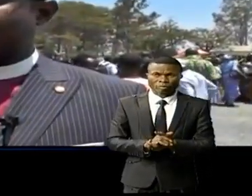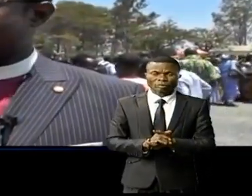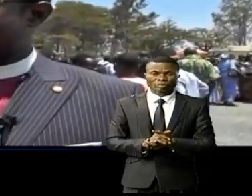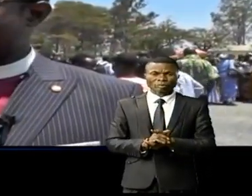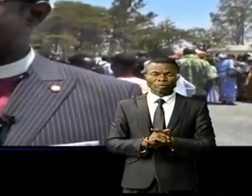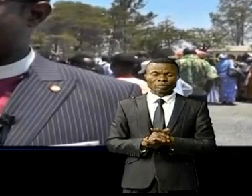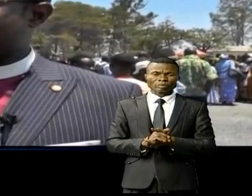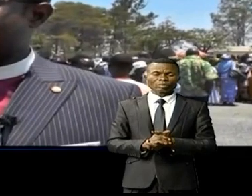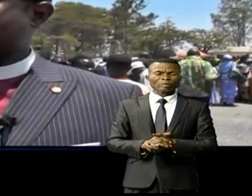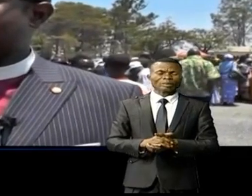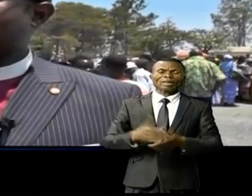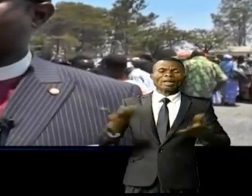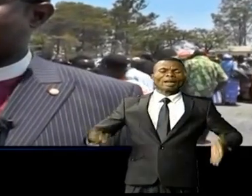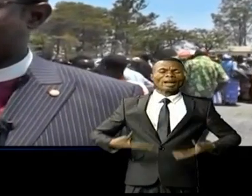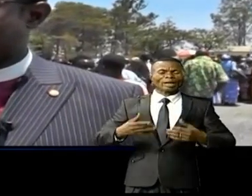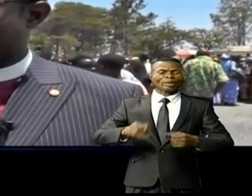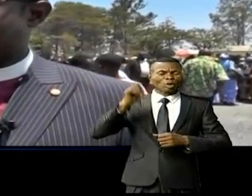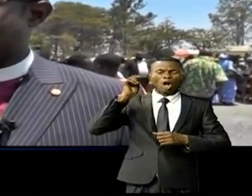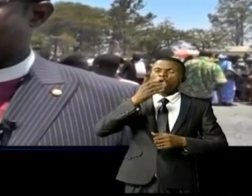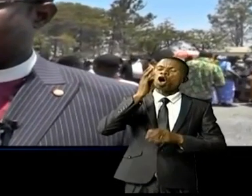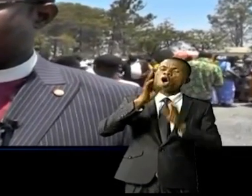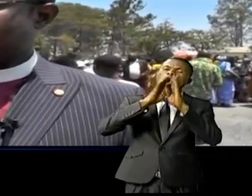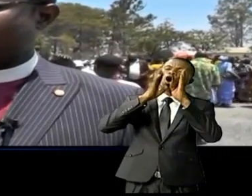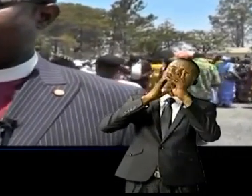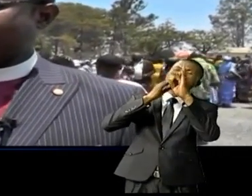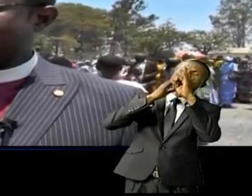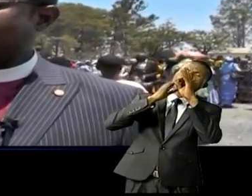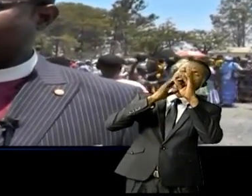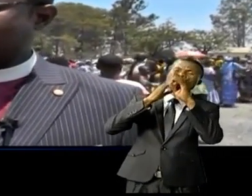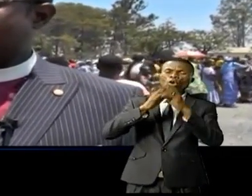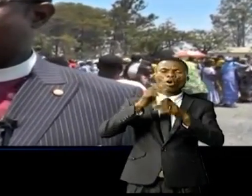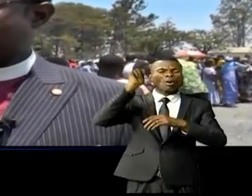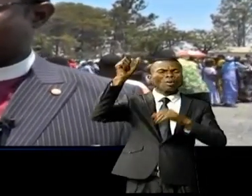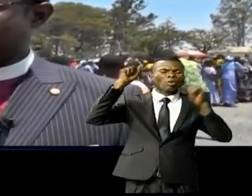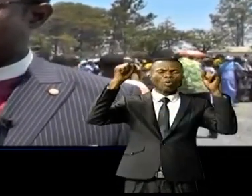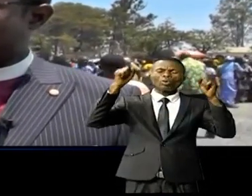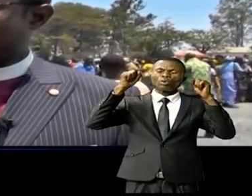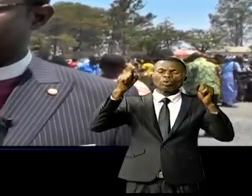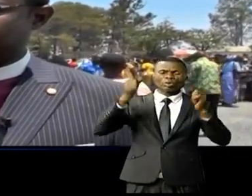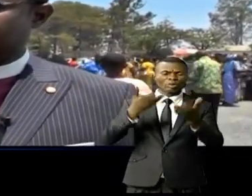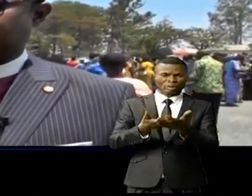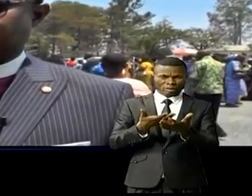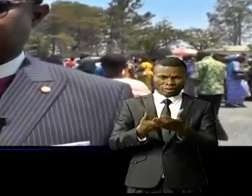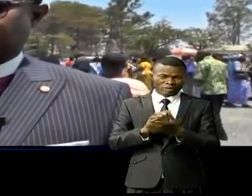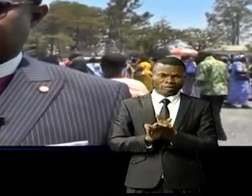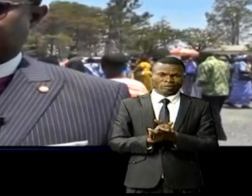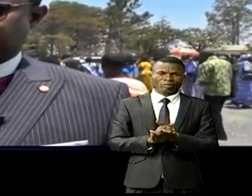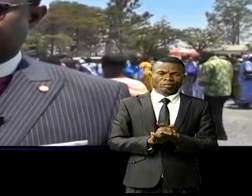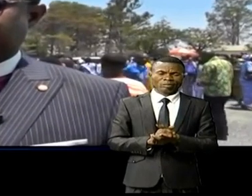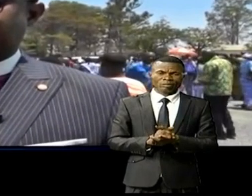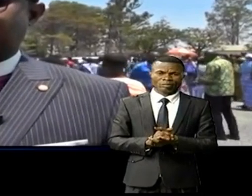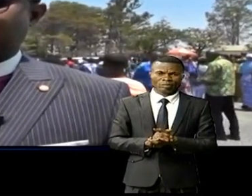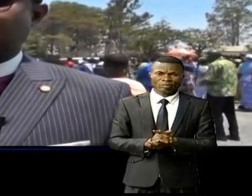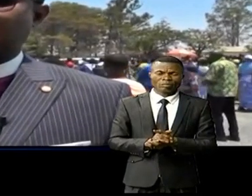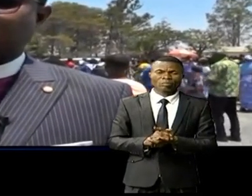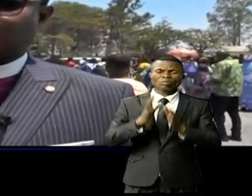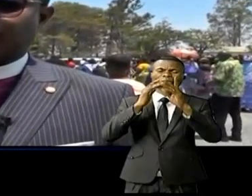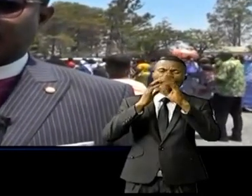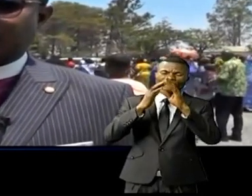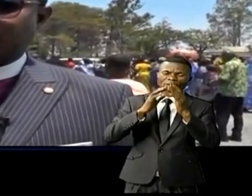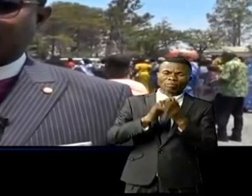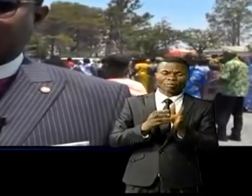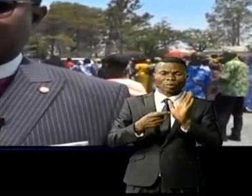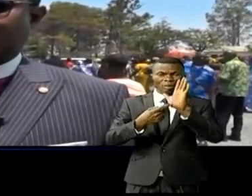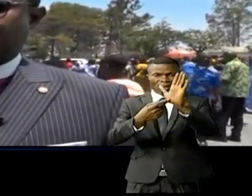nous étudions chaque jour. Nous passons dans une école chaque jour de notre vie et être ici aujourd